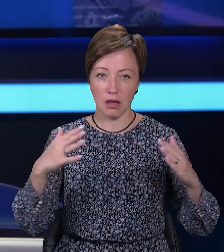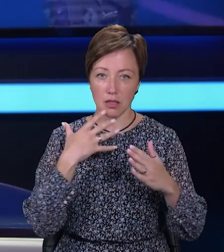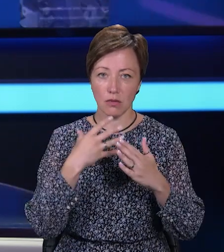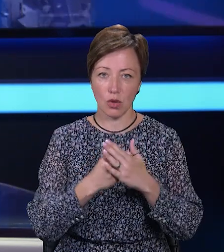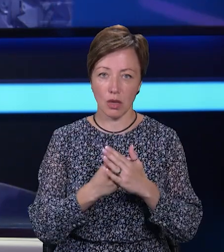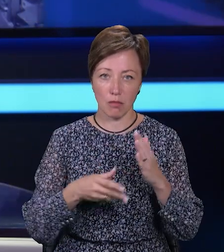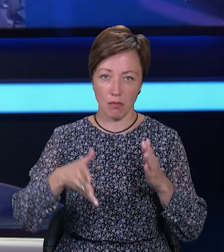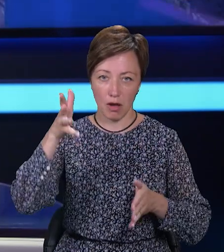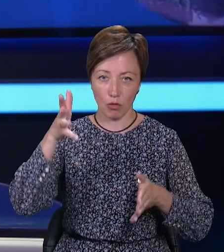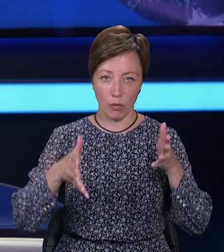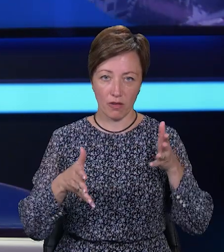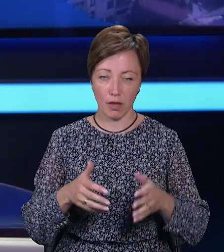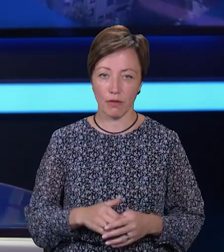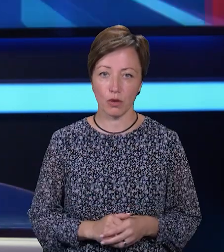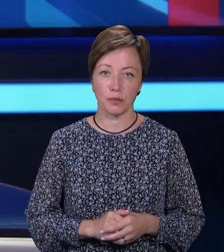багатоповерхівок.